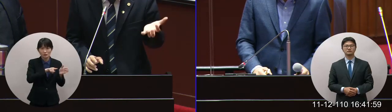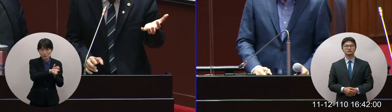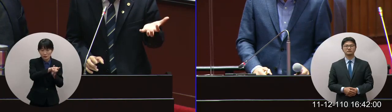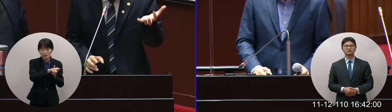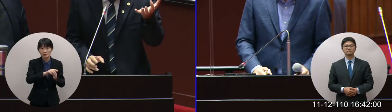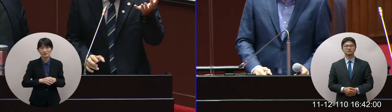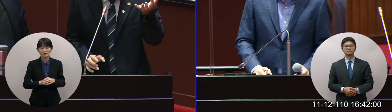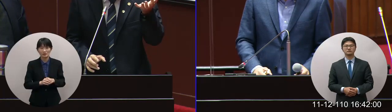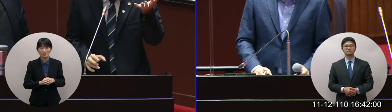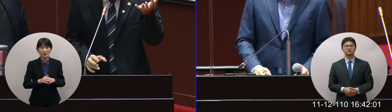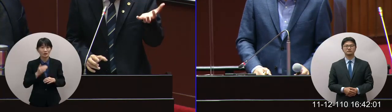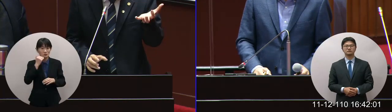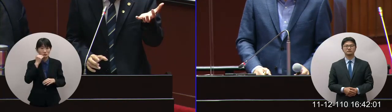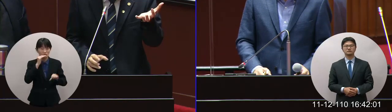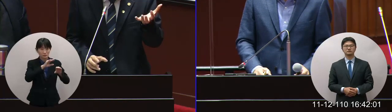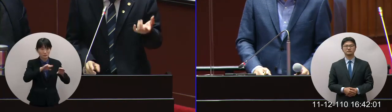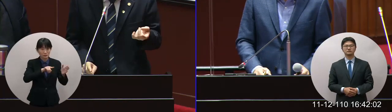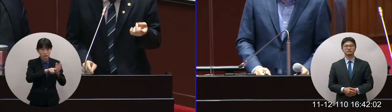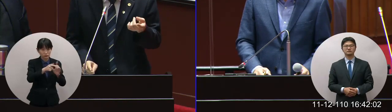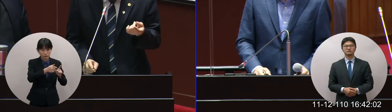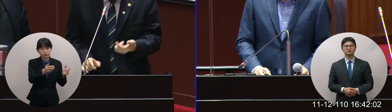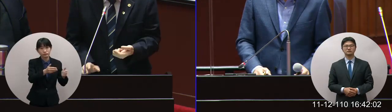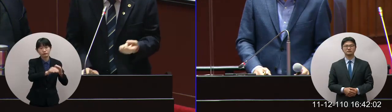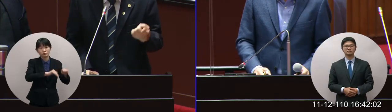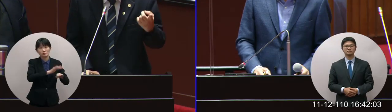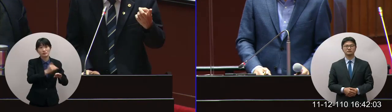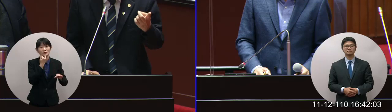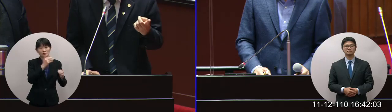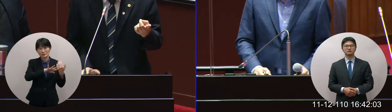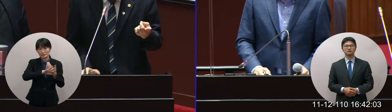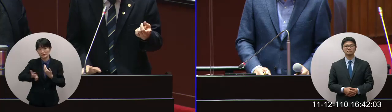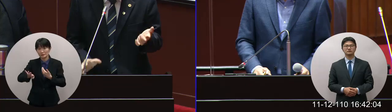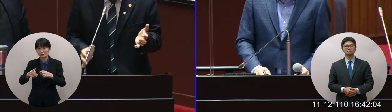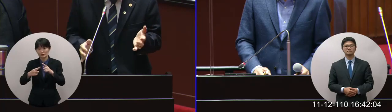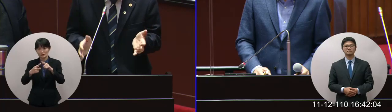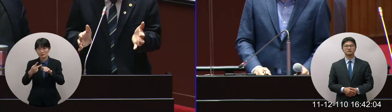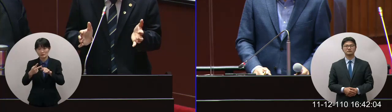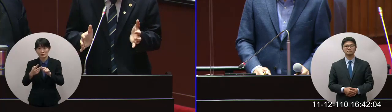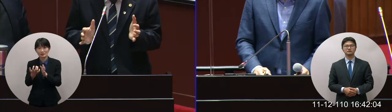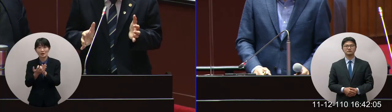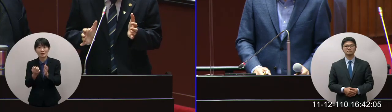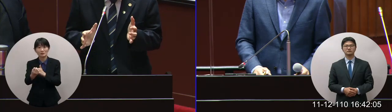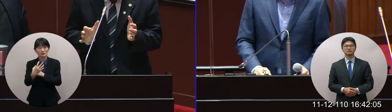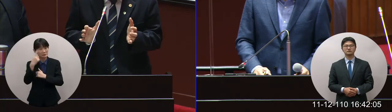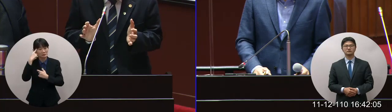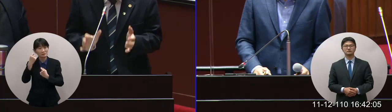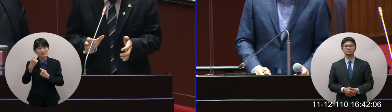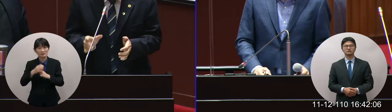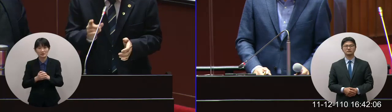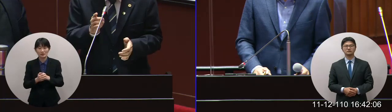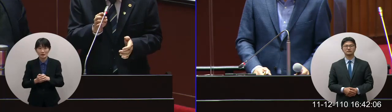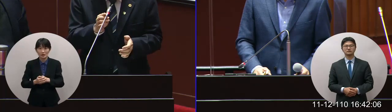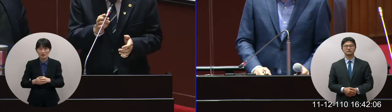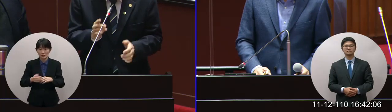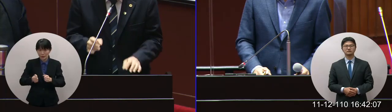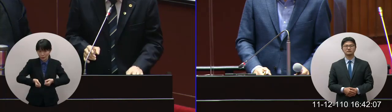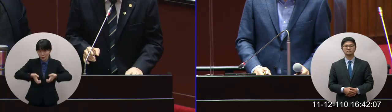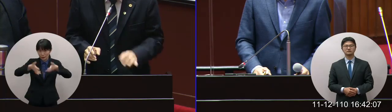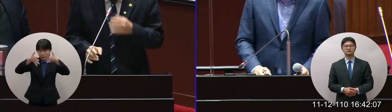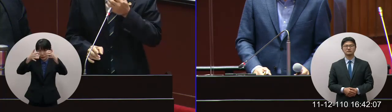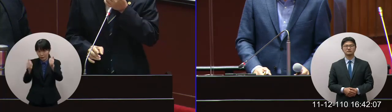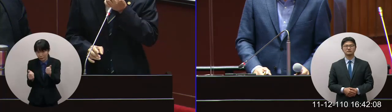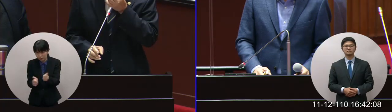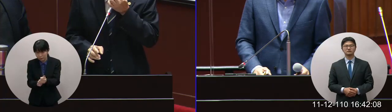如果停車場用地它本身就可以直接開發那第二個當然就是剛才所提到的建築物輔設停車空間的部分